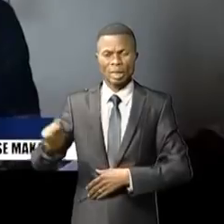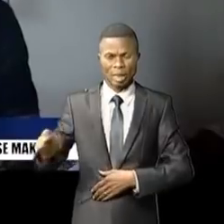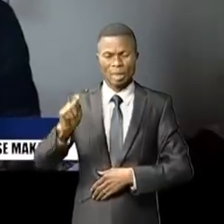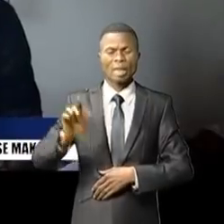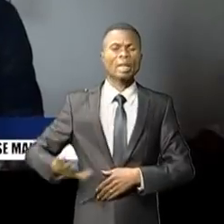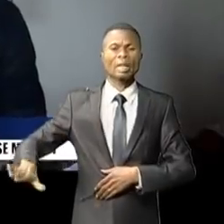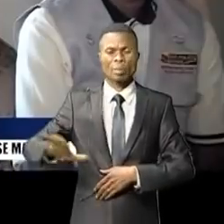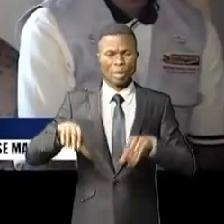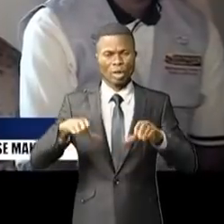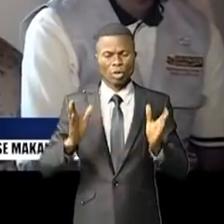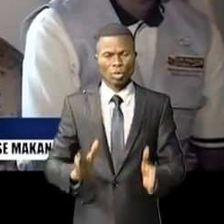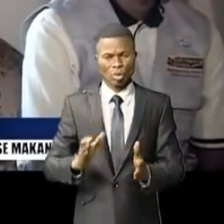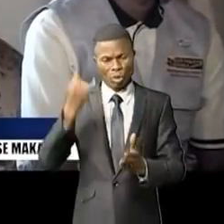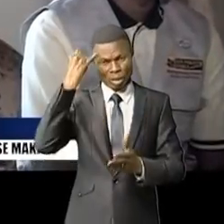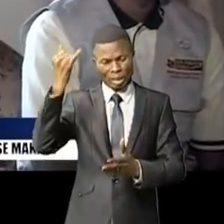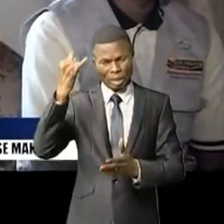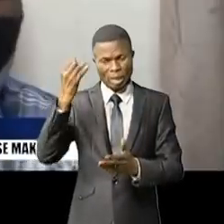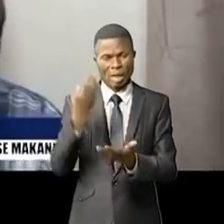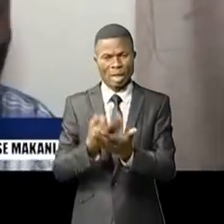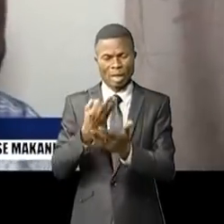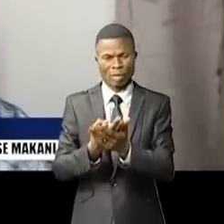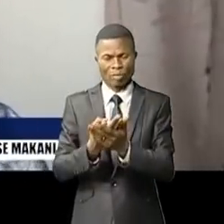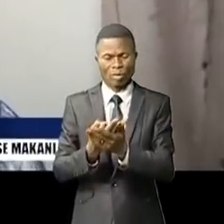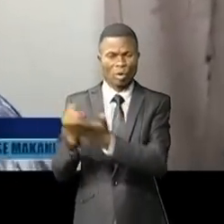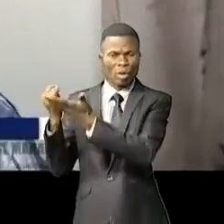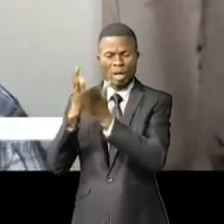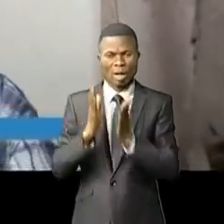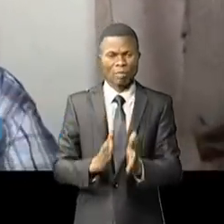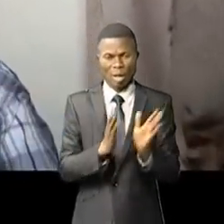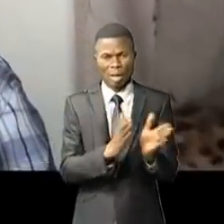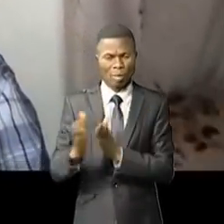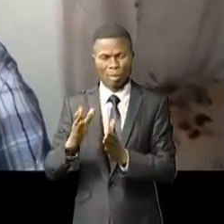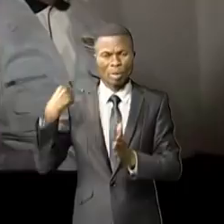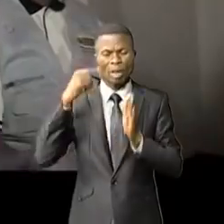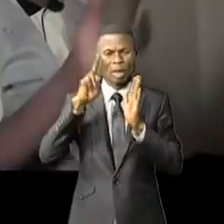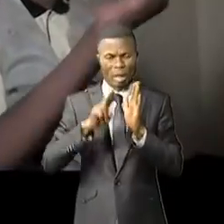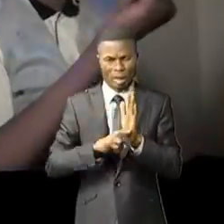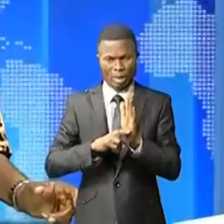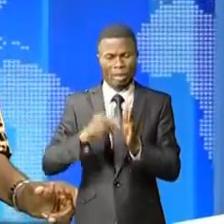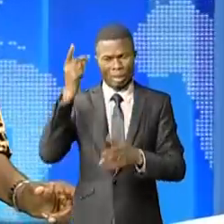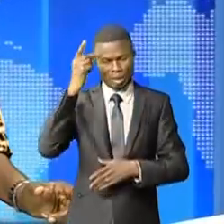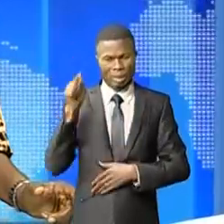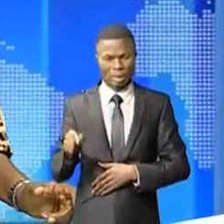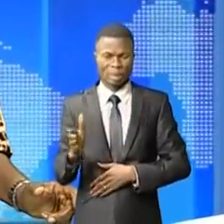national dans le cadre de fonds d'investissement alloués par le gouvernement central.